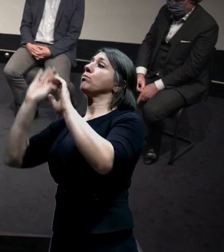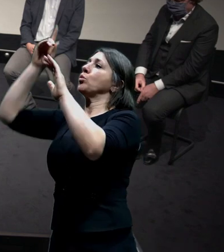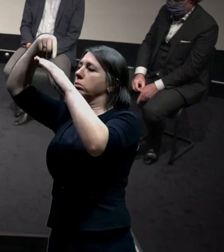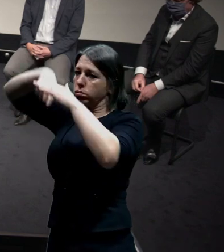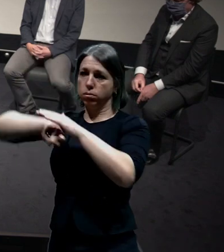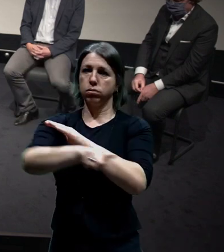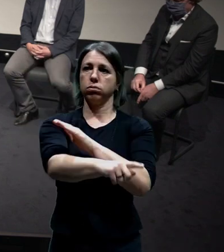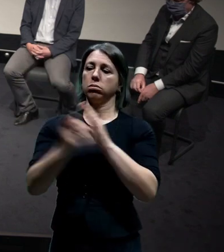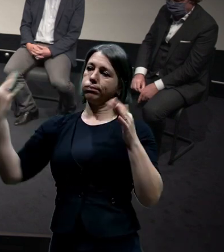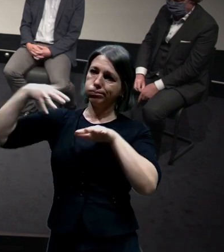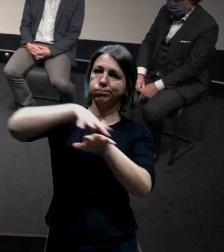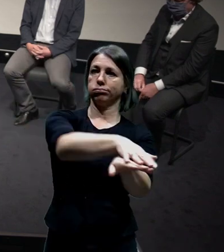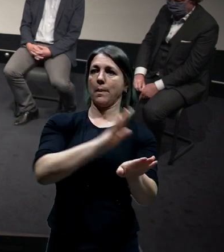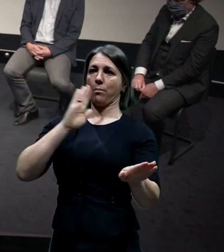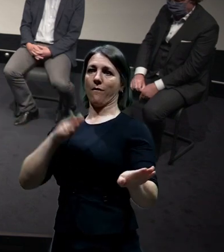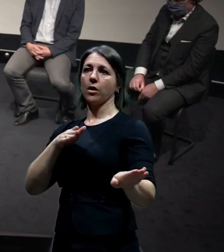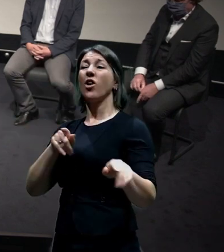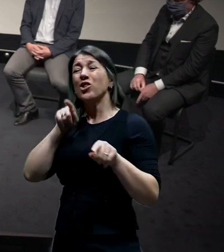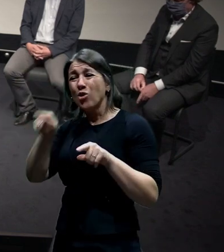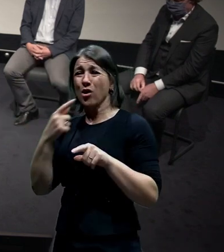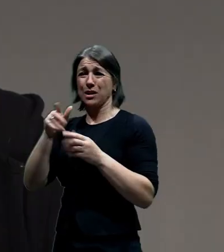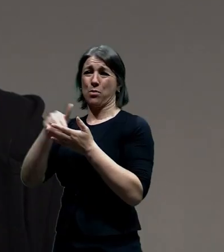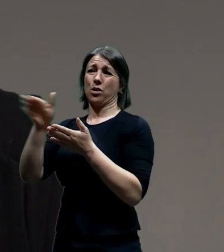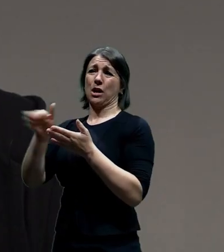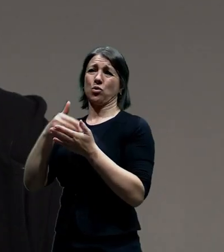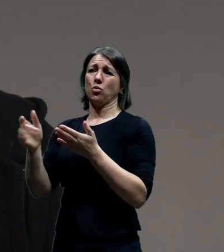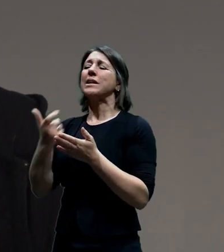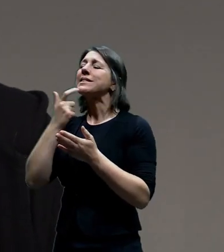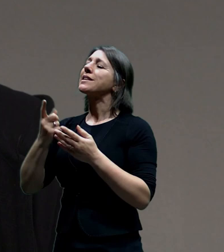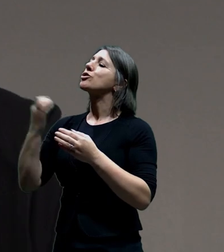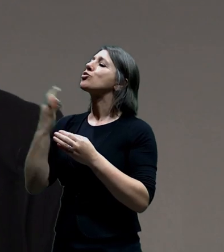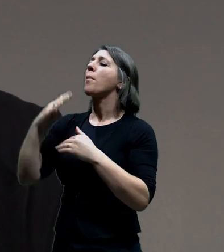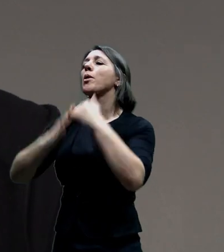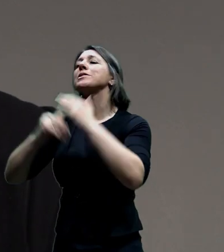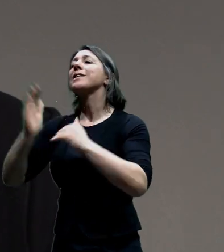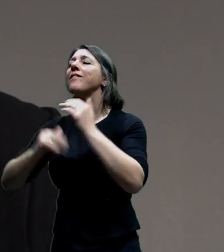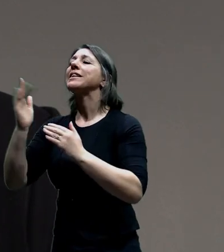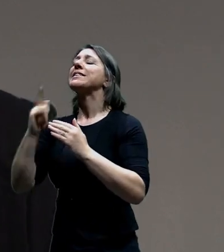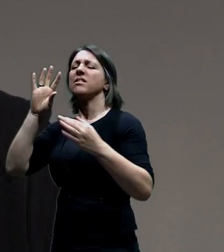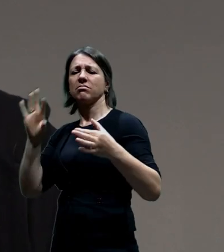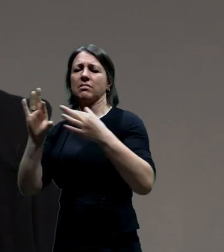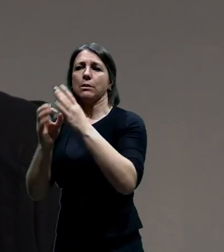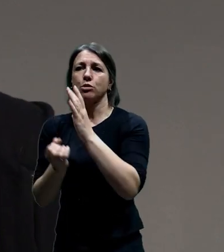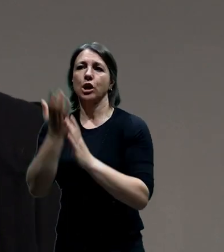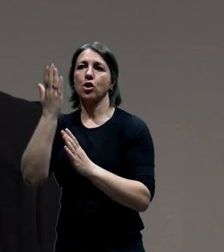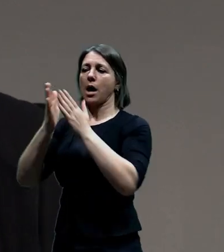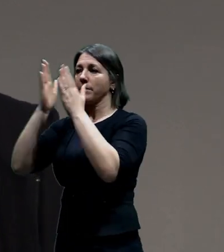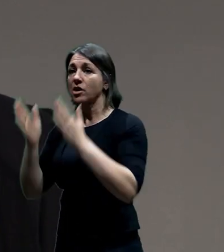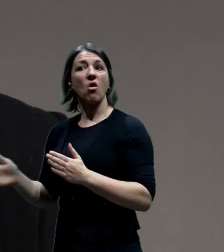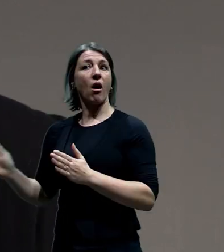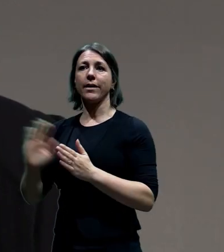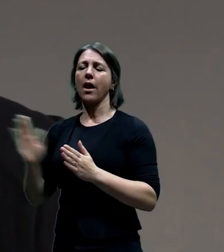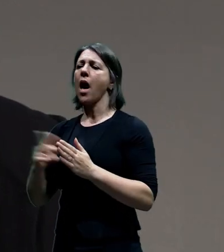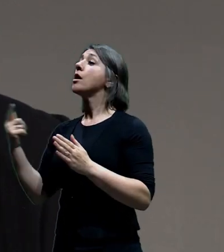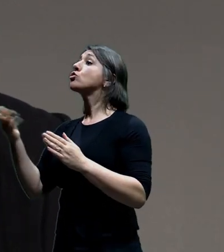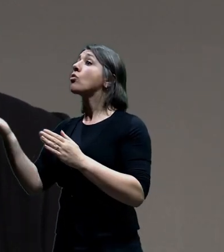je vlastně ten přístup, který já jsem vždycky chtěl, aby prostě ty dopravní stavby dokážely žít s tím městem a ne, že prostě se to prožene a